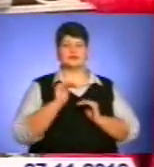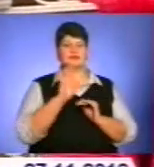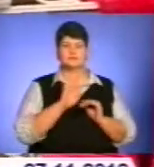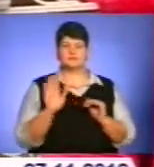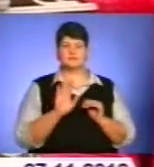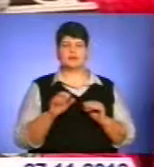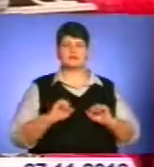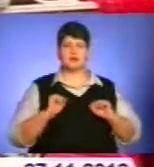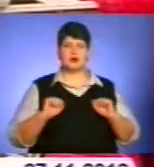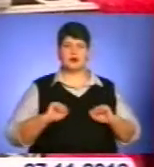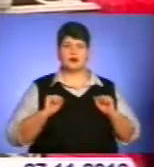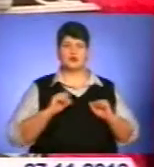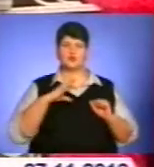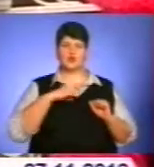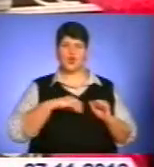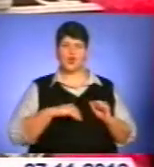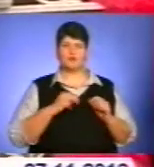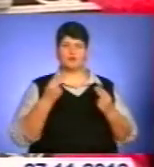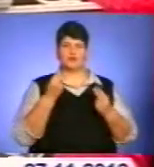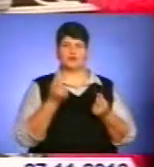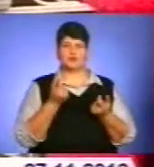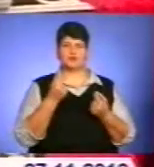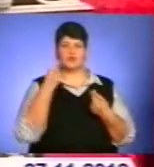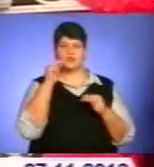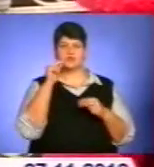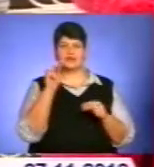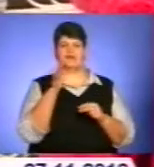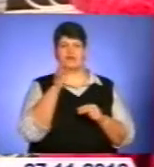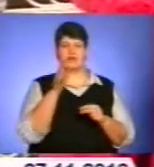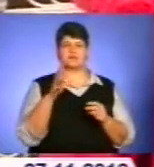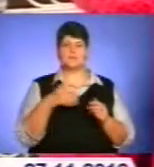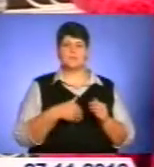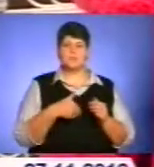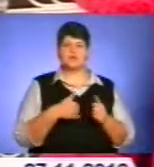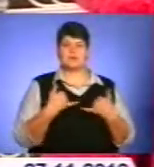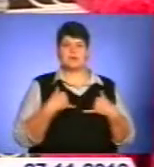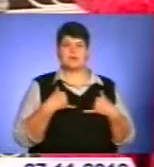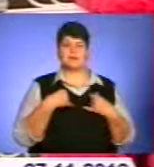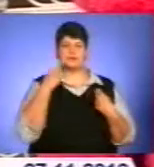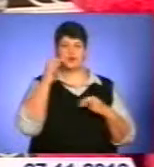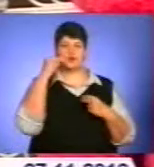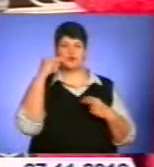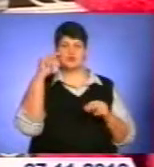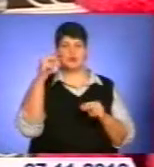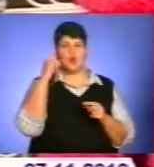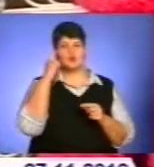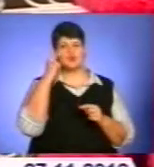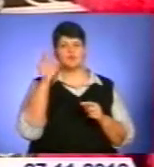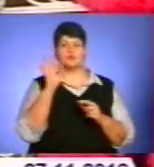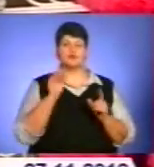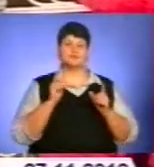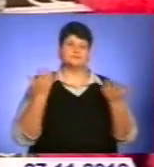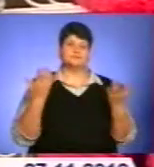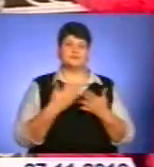духовно трошки досконалюватися. В час посту є для мене таке духовне більш досконалення, більше роздумувати про щось таке